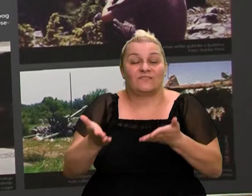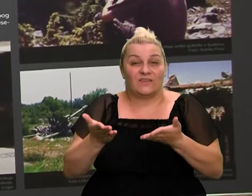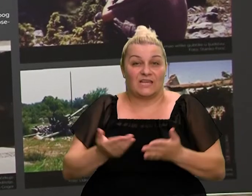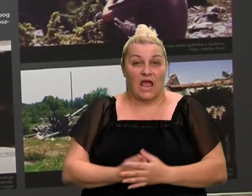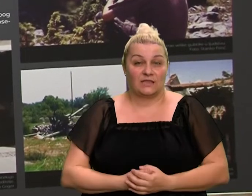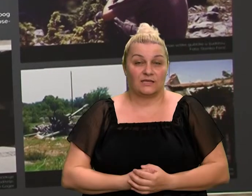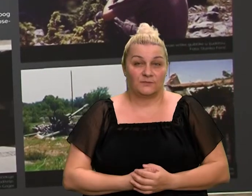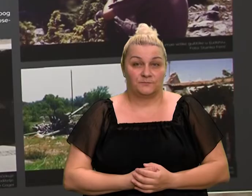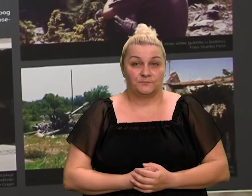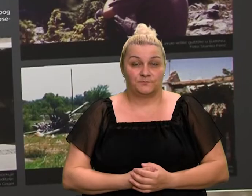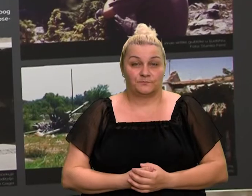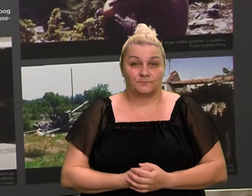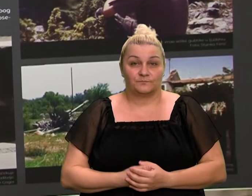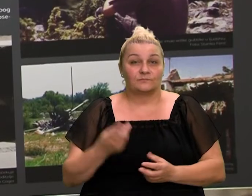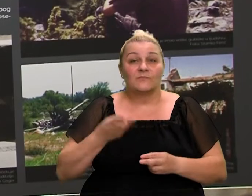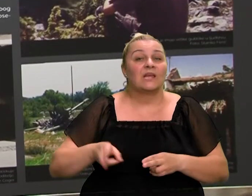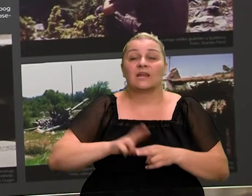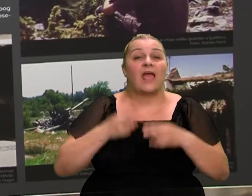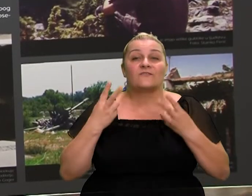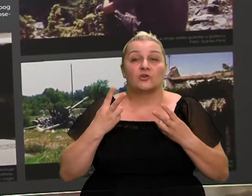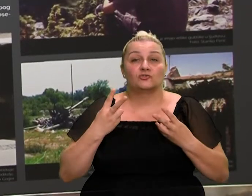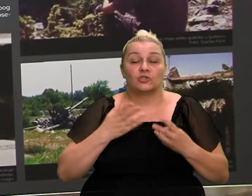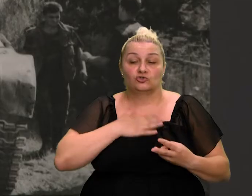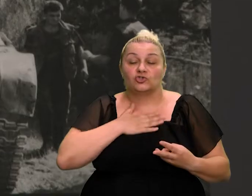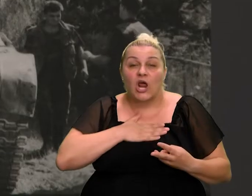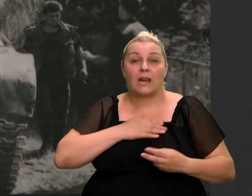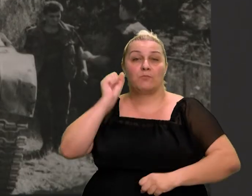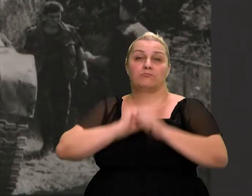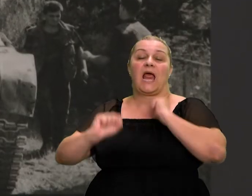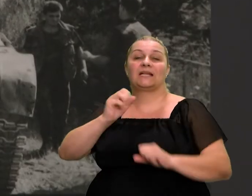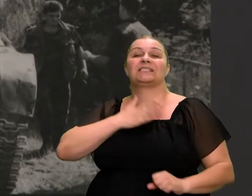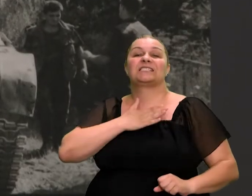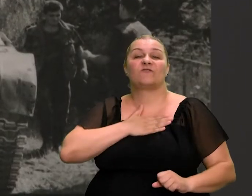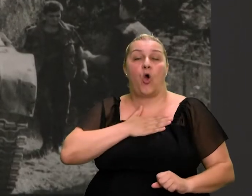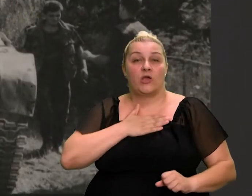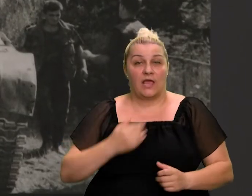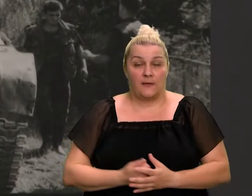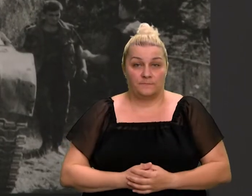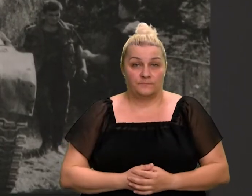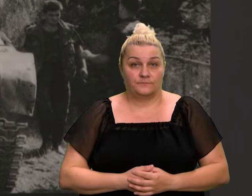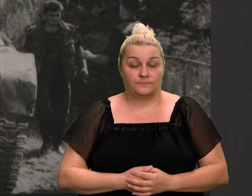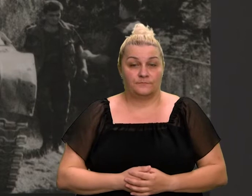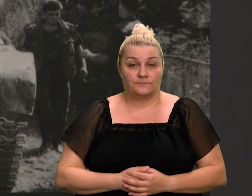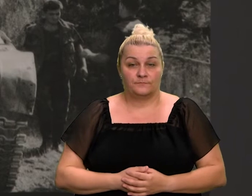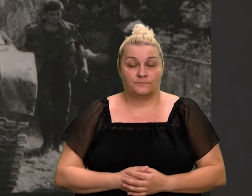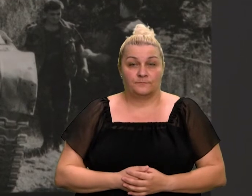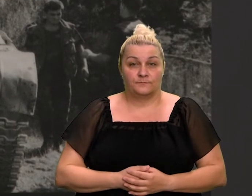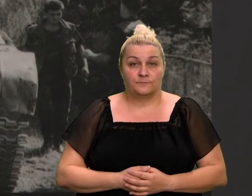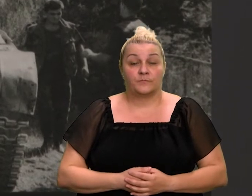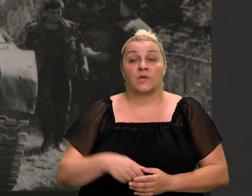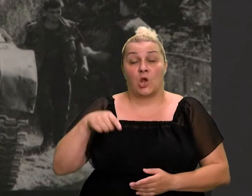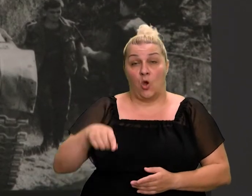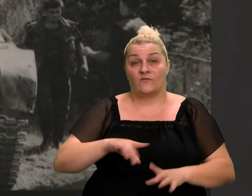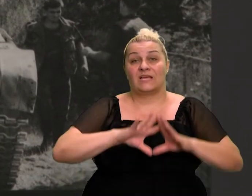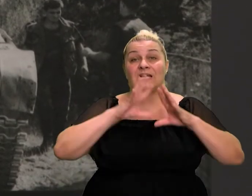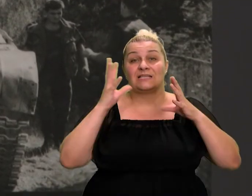motivirat više nego sam taj čin obrane svoga. Znači, ono što je tvoje i